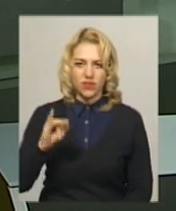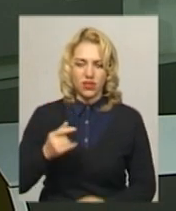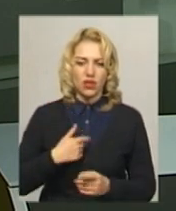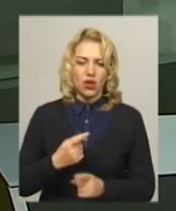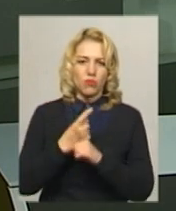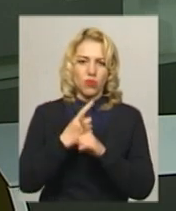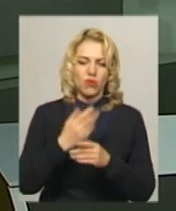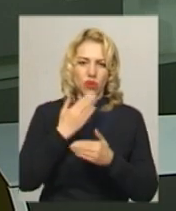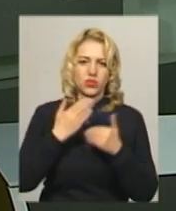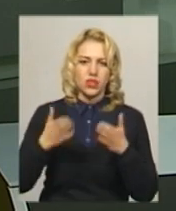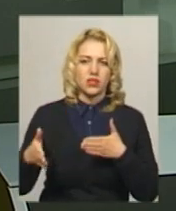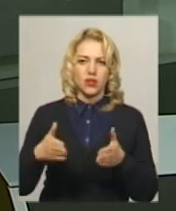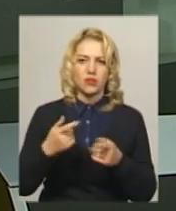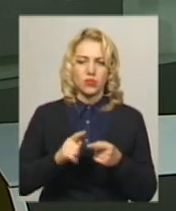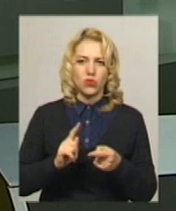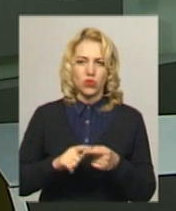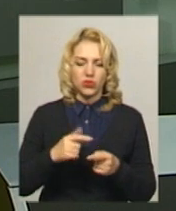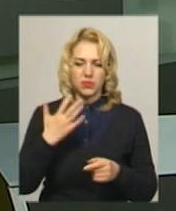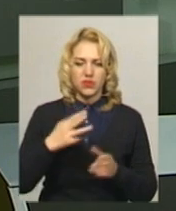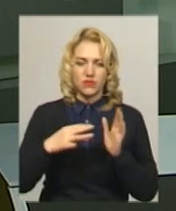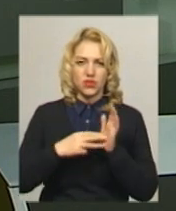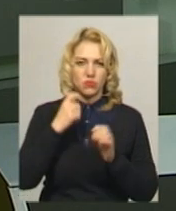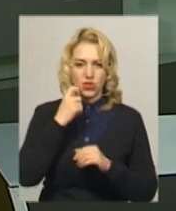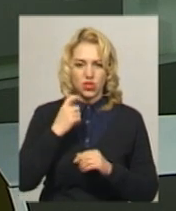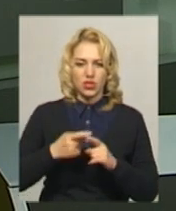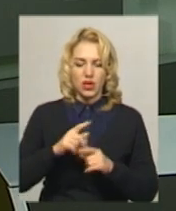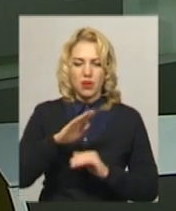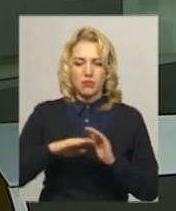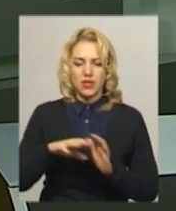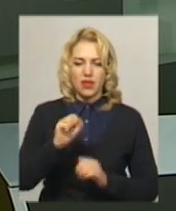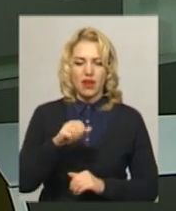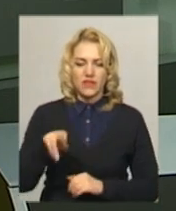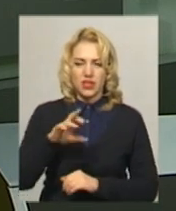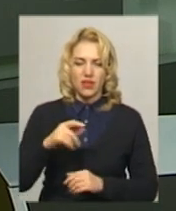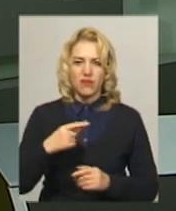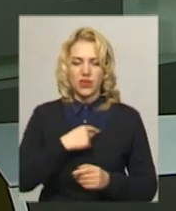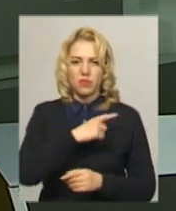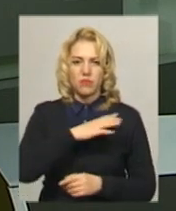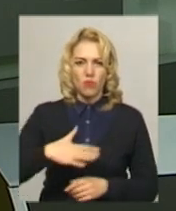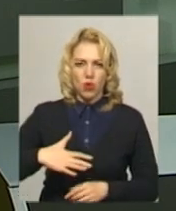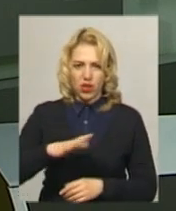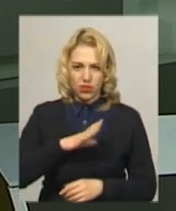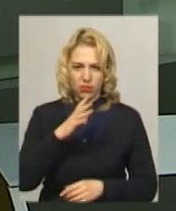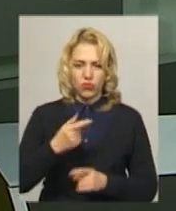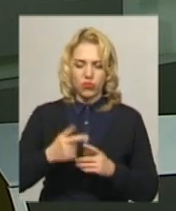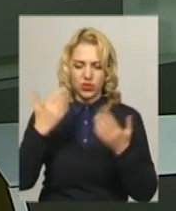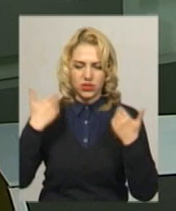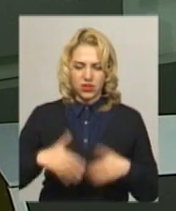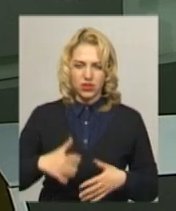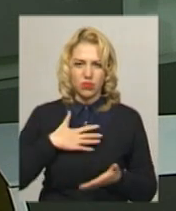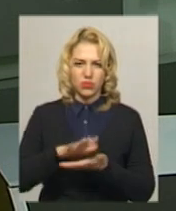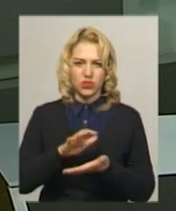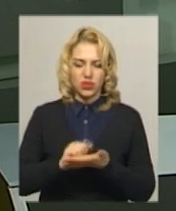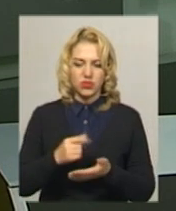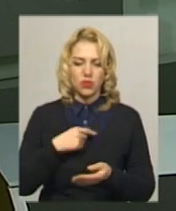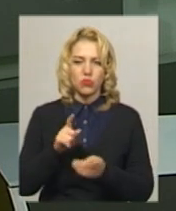-річний вояк 8 квітня під Авдіївкою зазнав смертельного осколочного поранення. Його тіла і обличчя були понівичені, тож прощалися